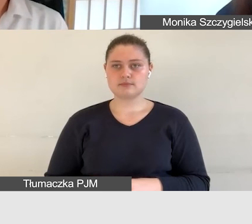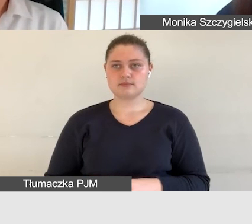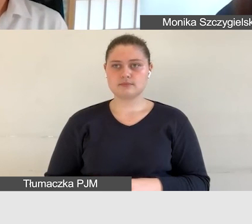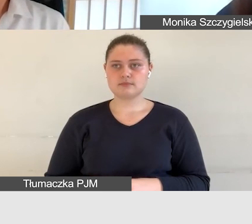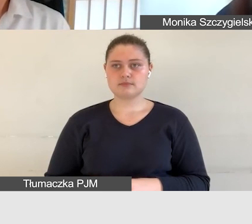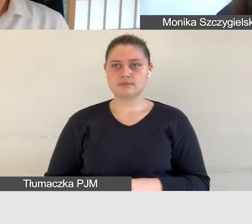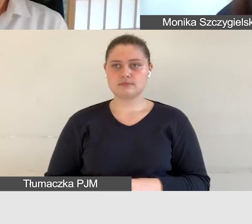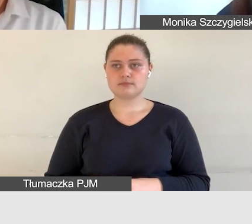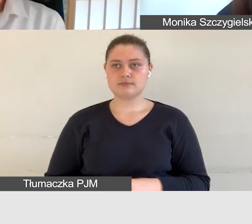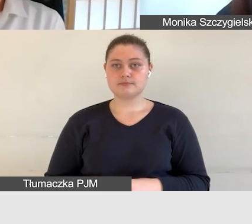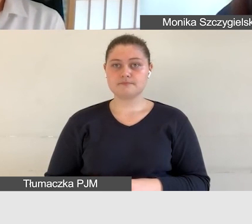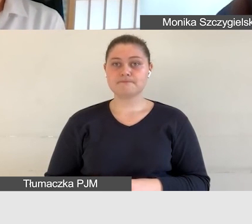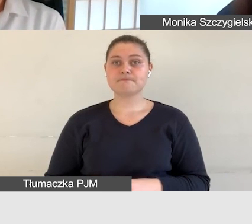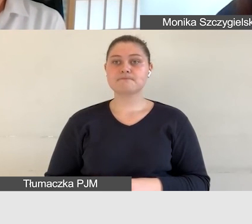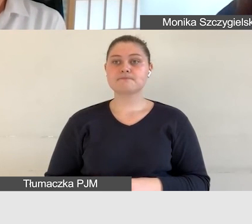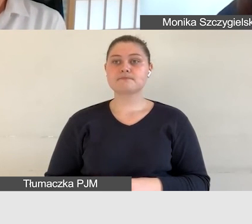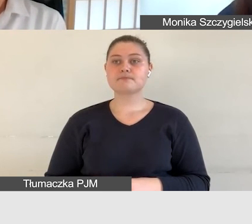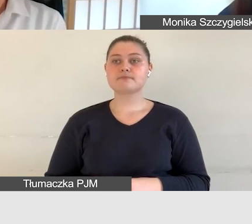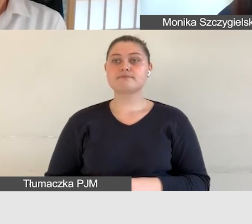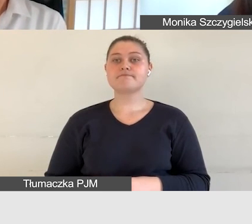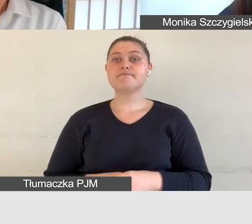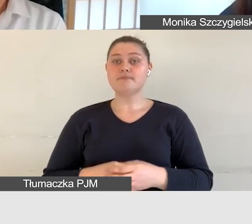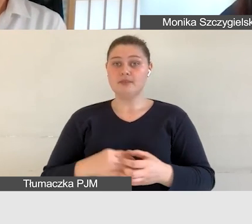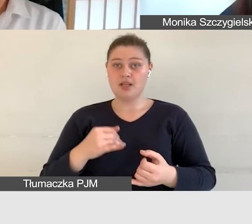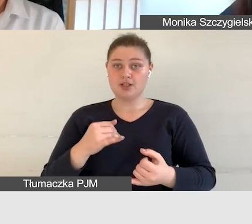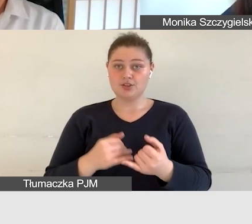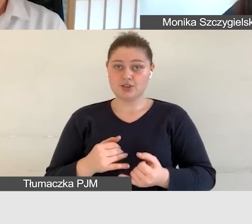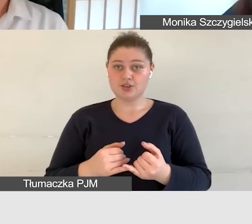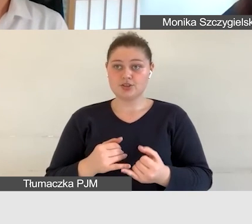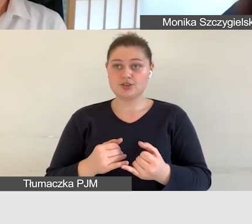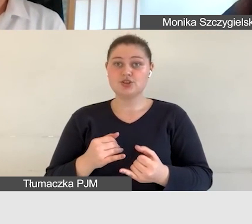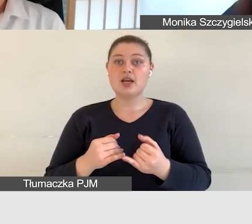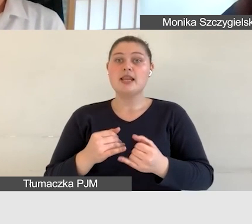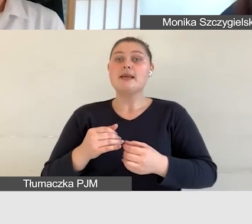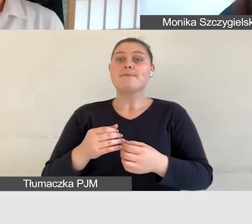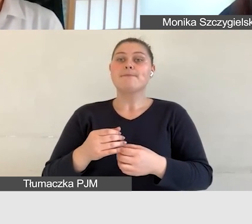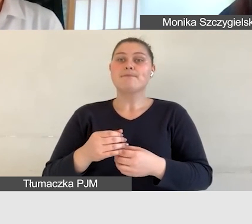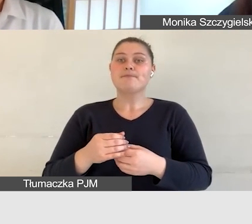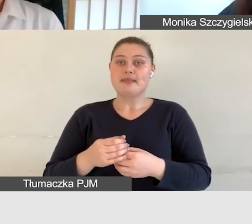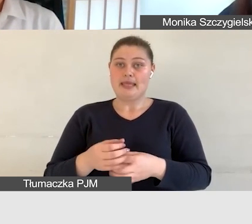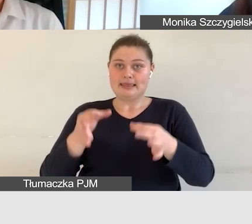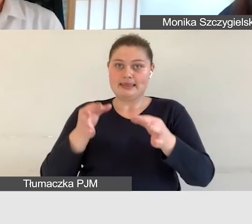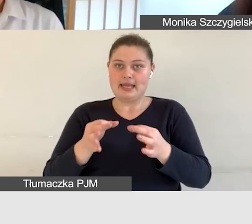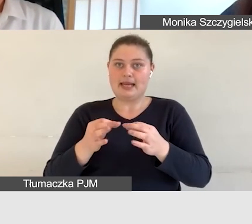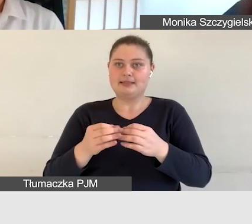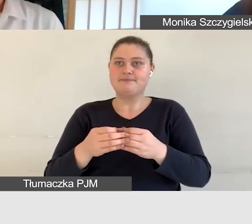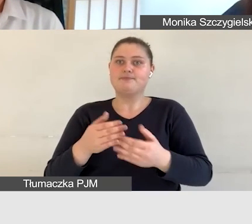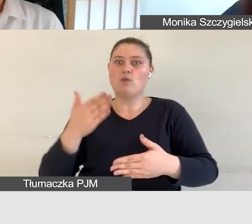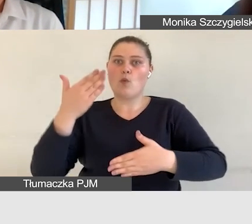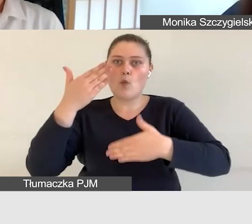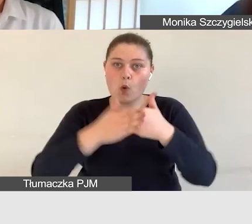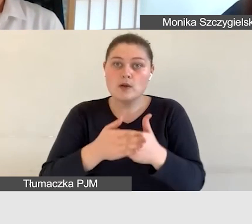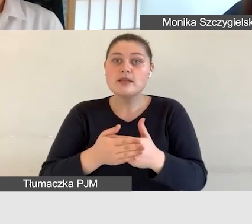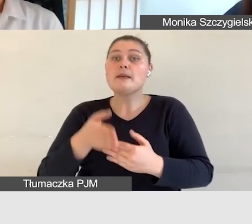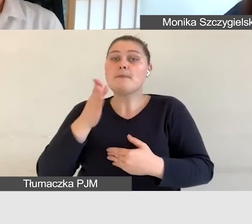gdyby pytania się pojawiły prosimy prześlijcie Państwo do fundacji odpowiemy na nie w wersji mailowej przypominam